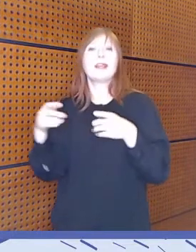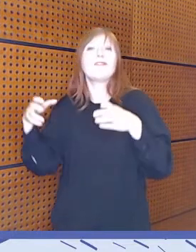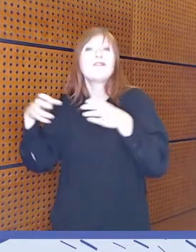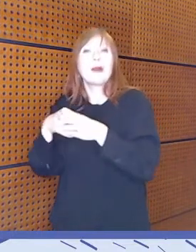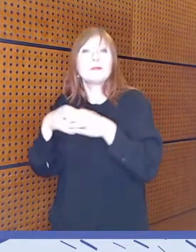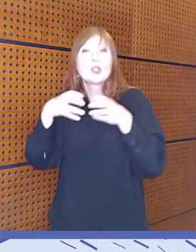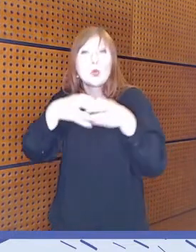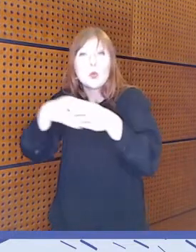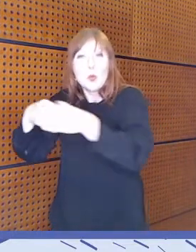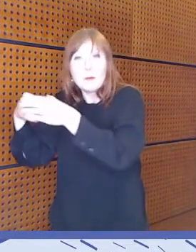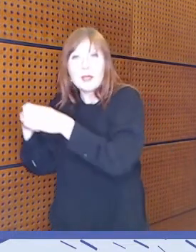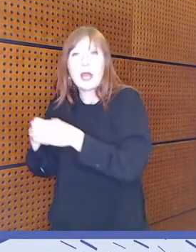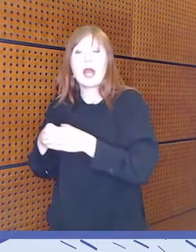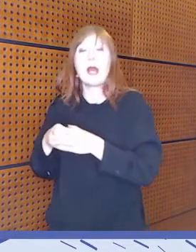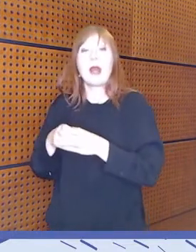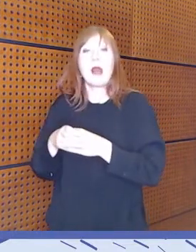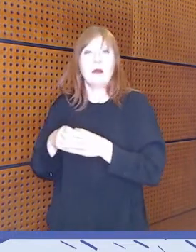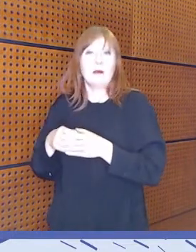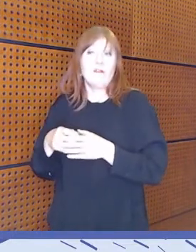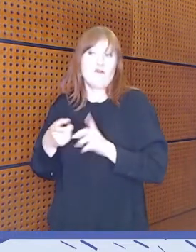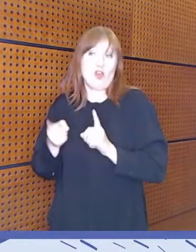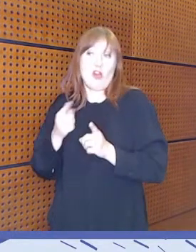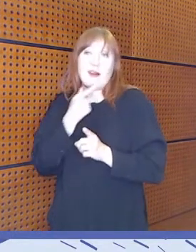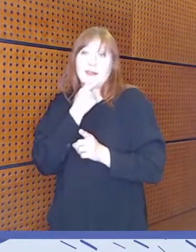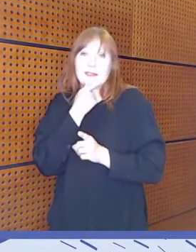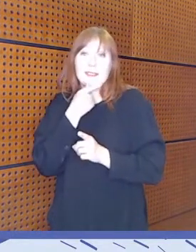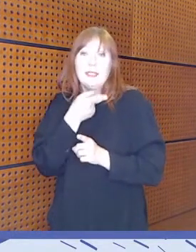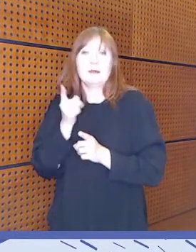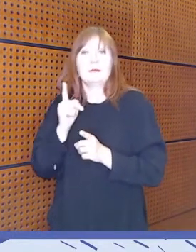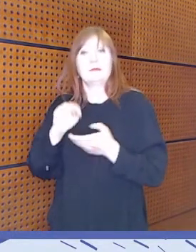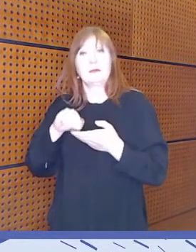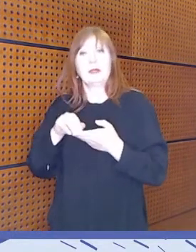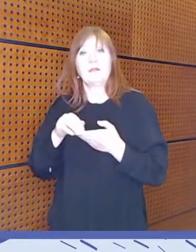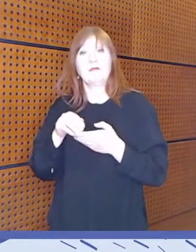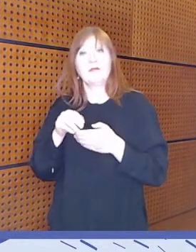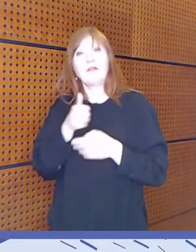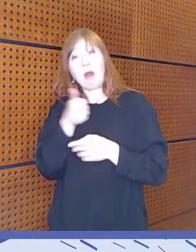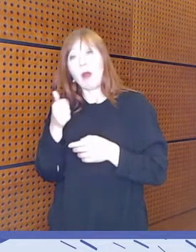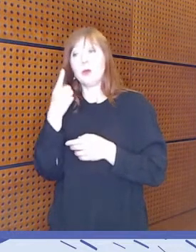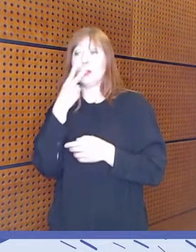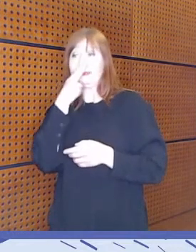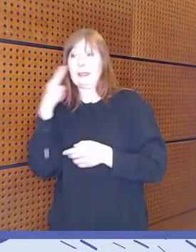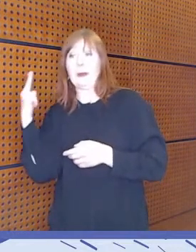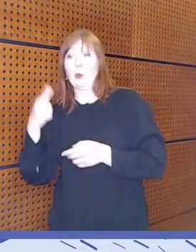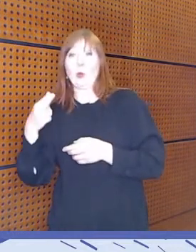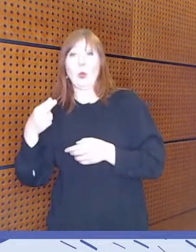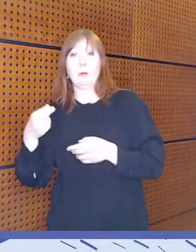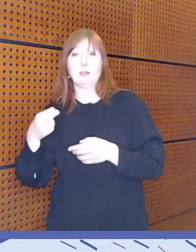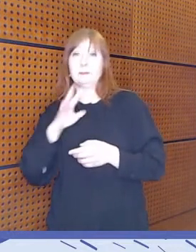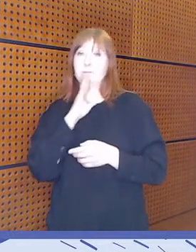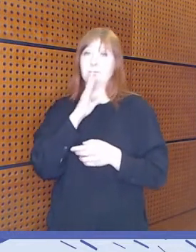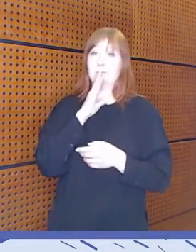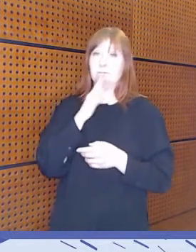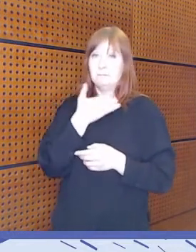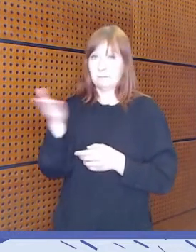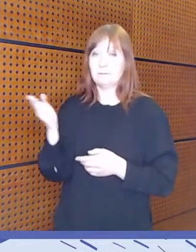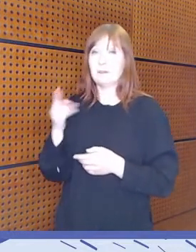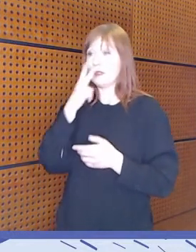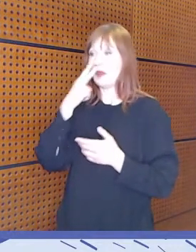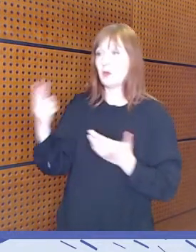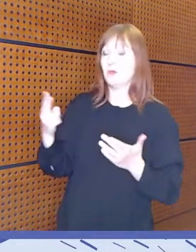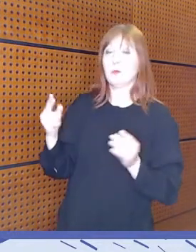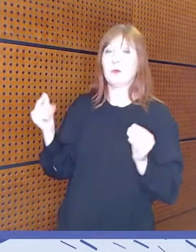käsitellään hyvin yksipuolisesti. Ja heidän näkyvyytensä voi olla hyvin heikkoa. Tuotiin esille, että tuodaan vähän tämmöisenä